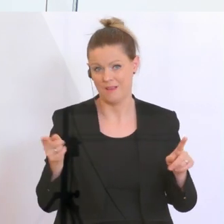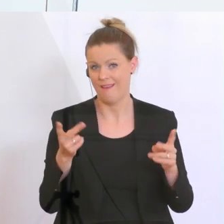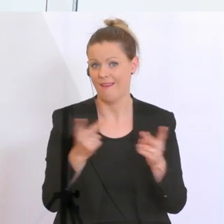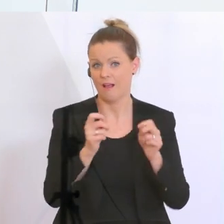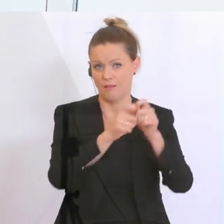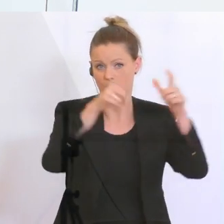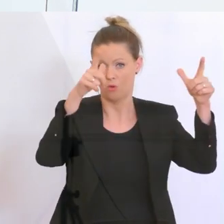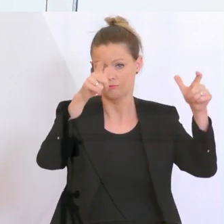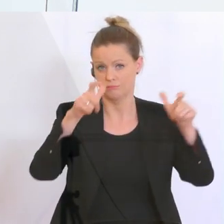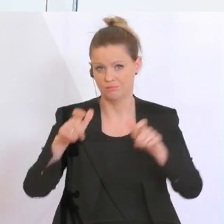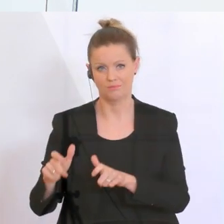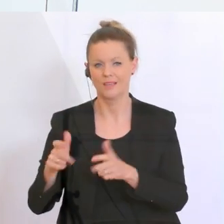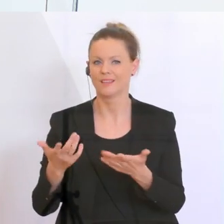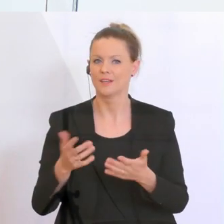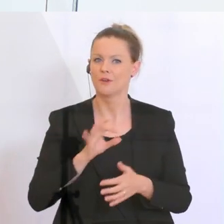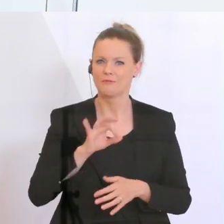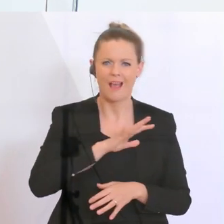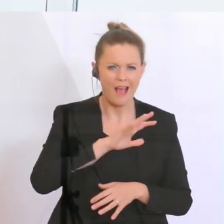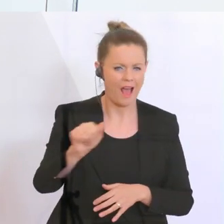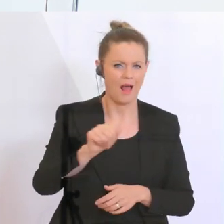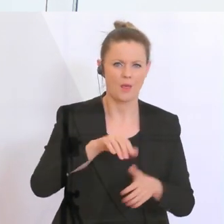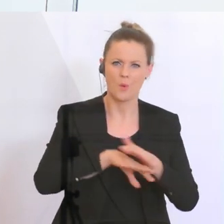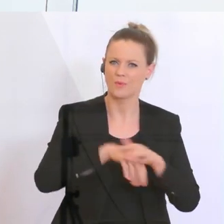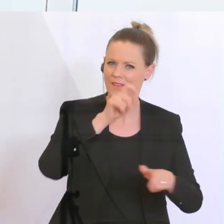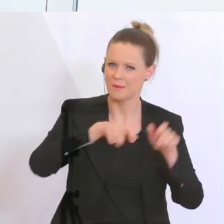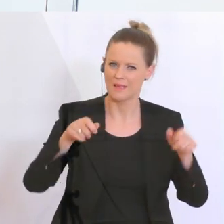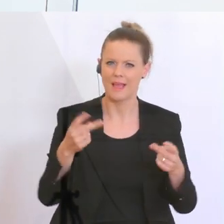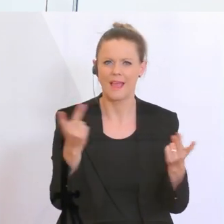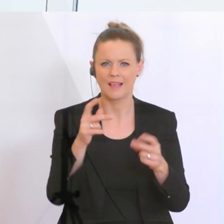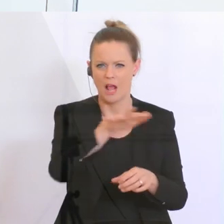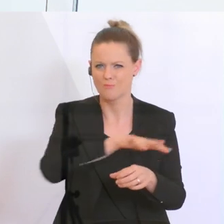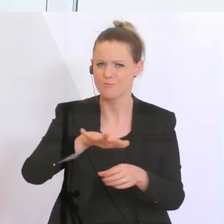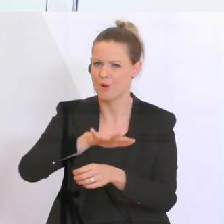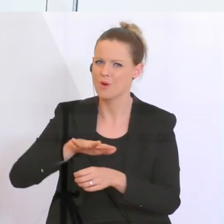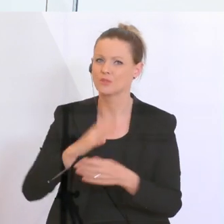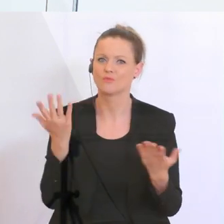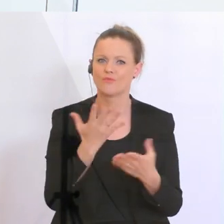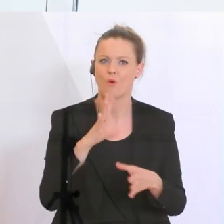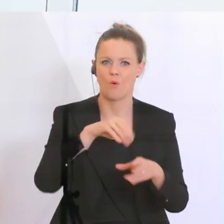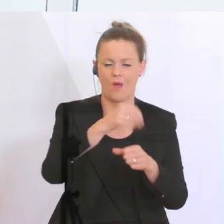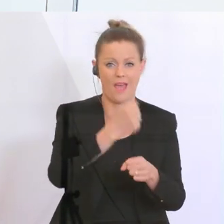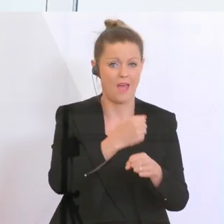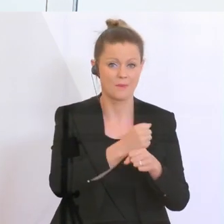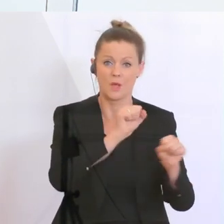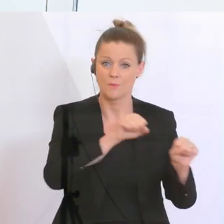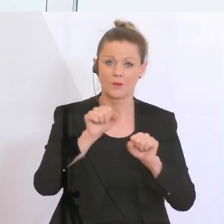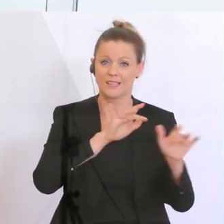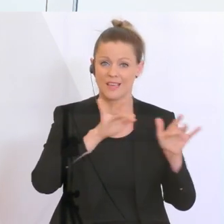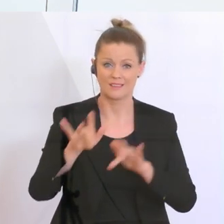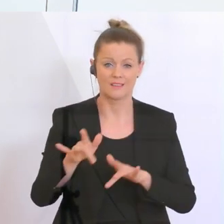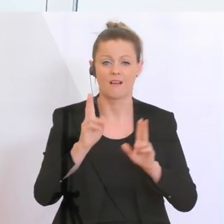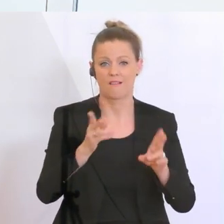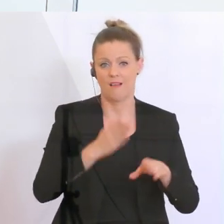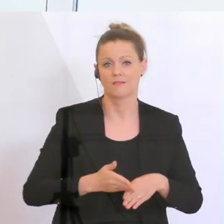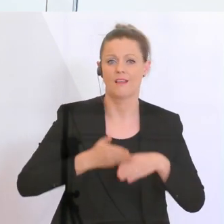Größenordnung, allen Unternehmerinnen, egal in welchen Branchen sie sind, Möglichkeiten bietet. Ihnen hilft, durch